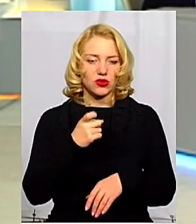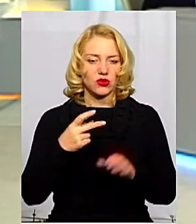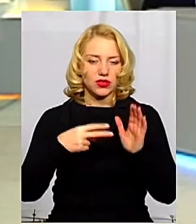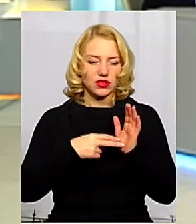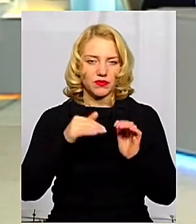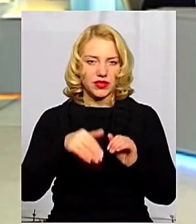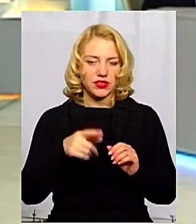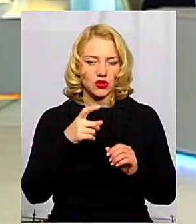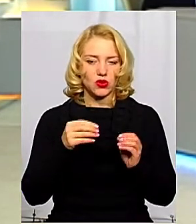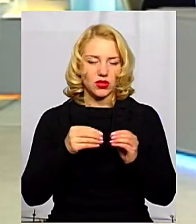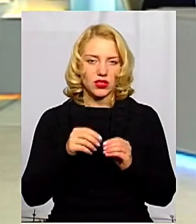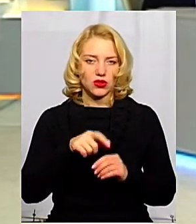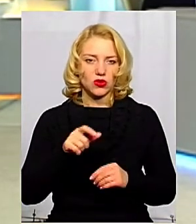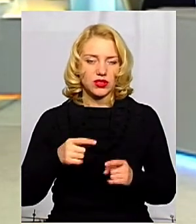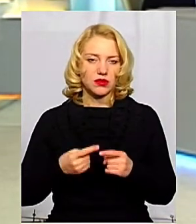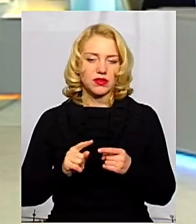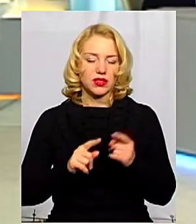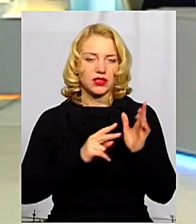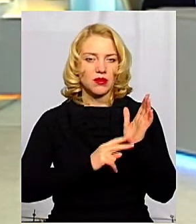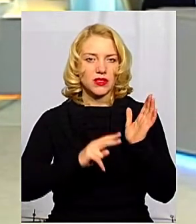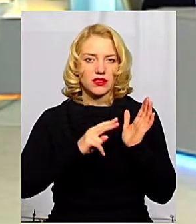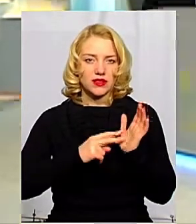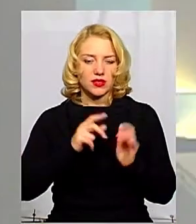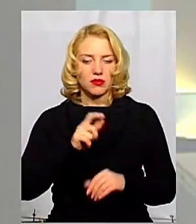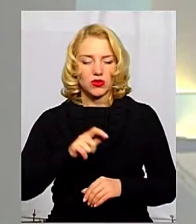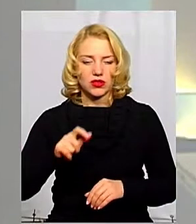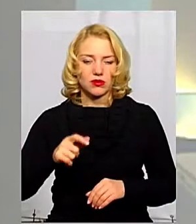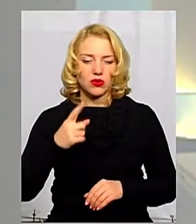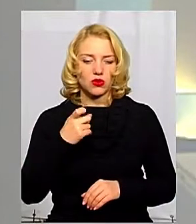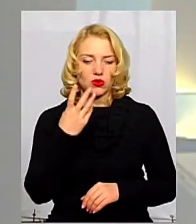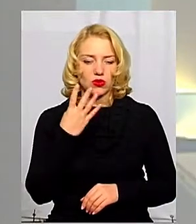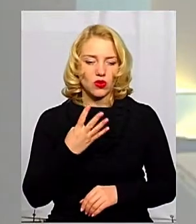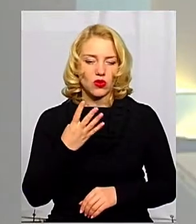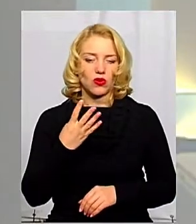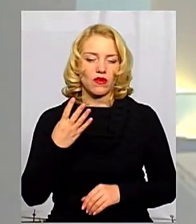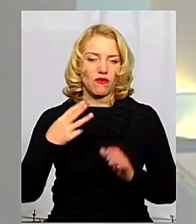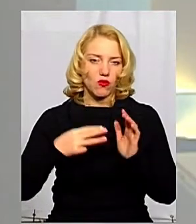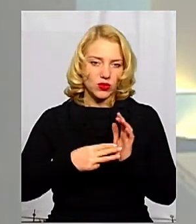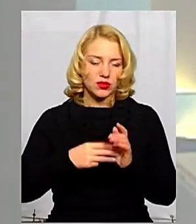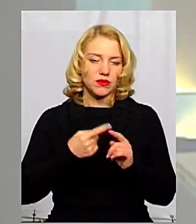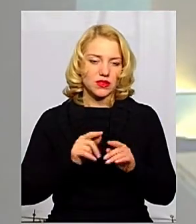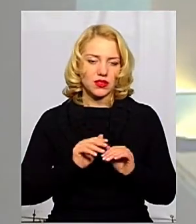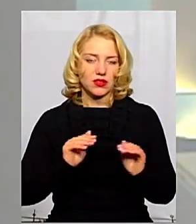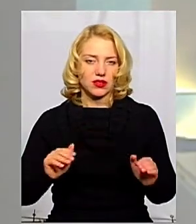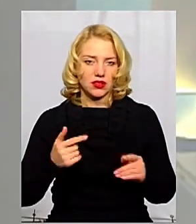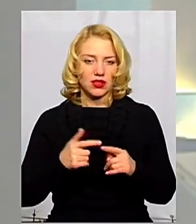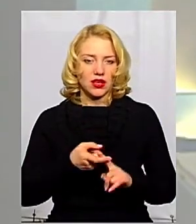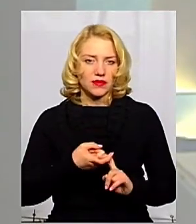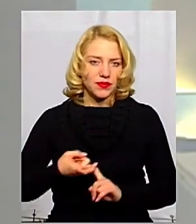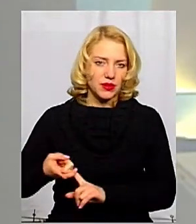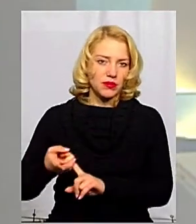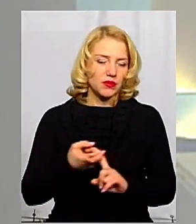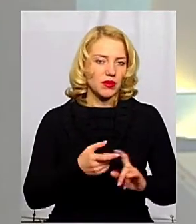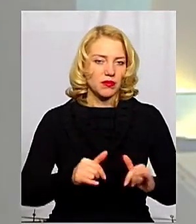110 осіб. З них 77 тисяч 148 дітей. Епідемічний поріг в області вже перевищено